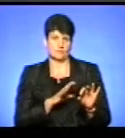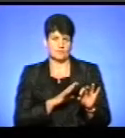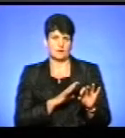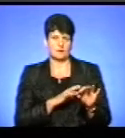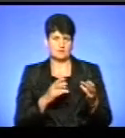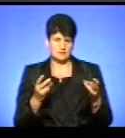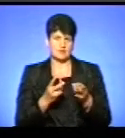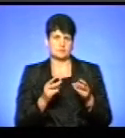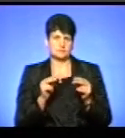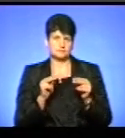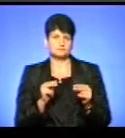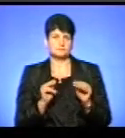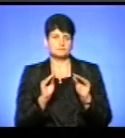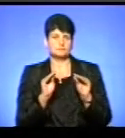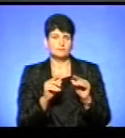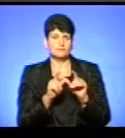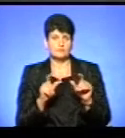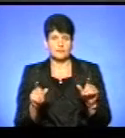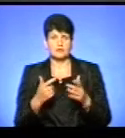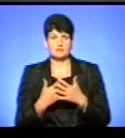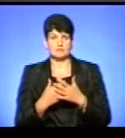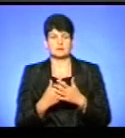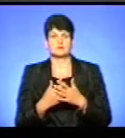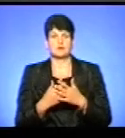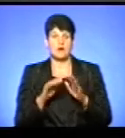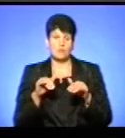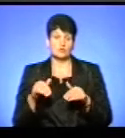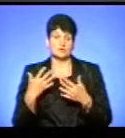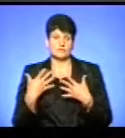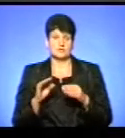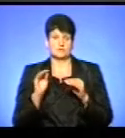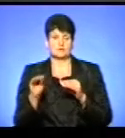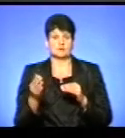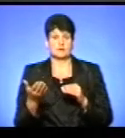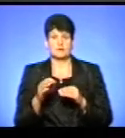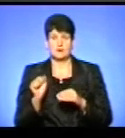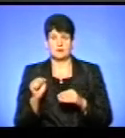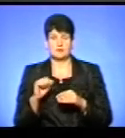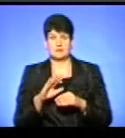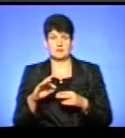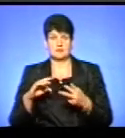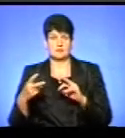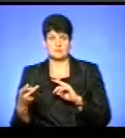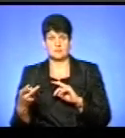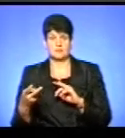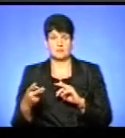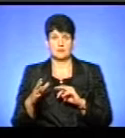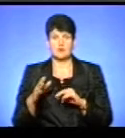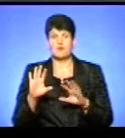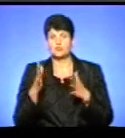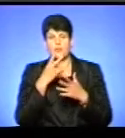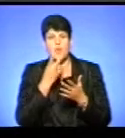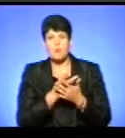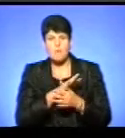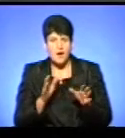потрібно легалізувати розміщення того чи іншого мафу, а тоді вже його розміщувати, а не, а вось пронесе, а вось тось не побачить,